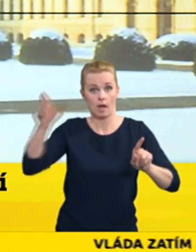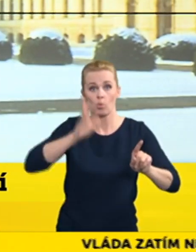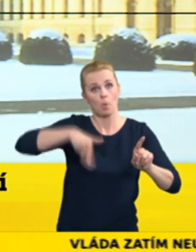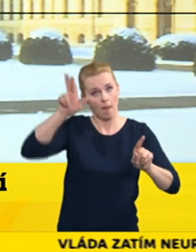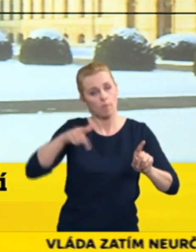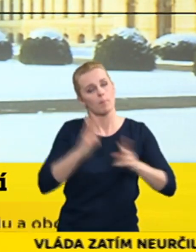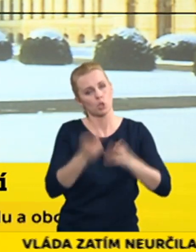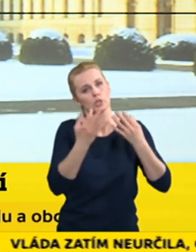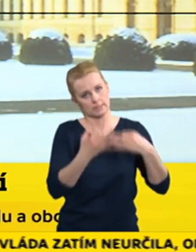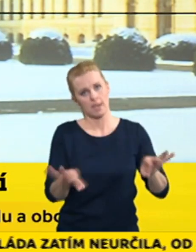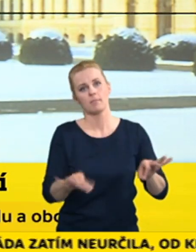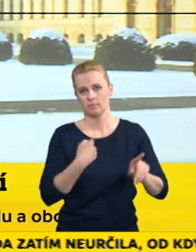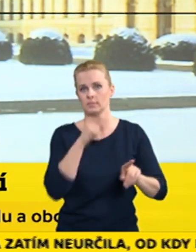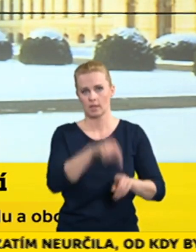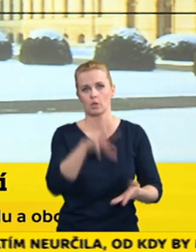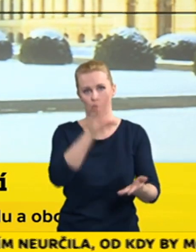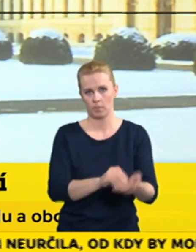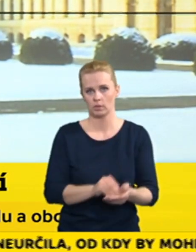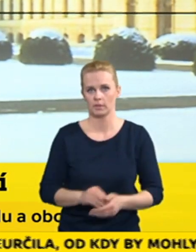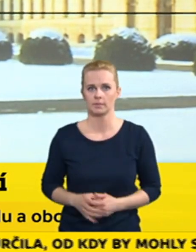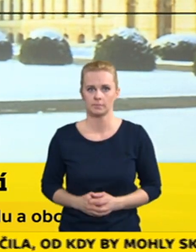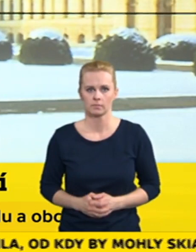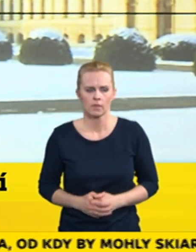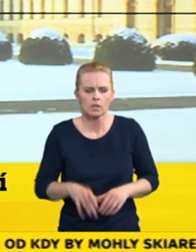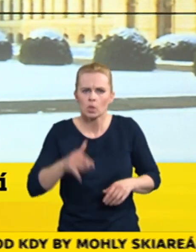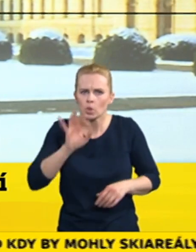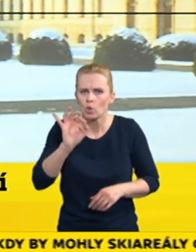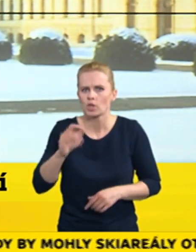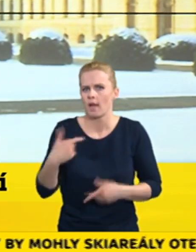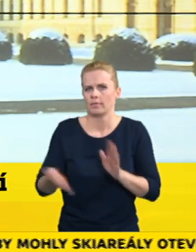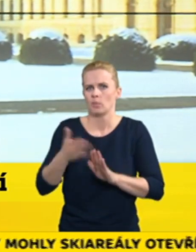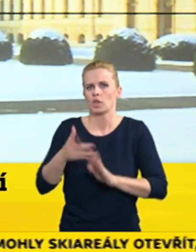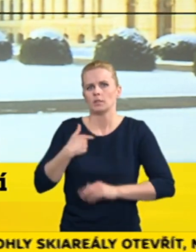a oni vás mohou obytovat. No dobře, ale co když jsem třeba podnikatelem v oblasti IT,